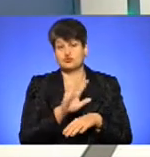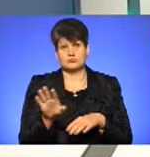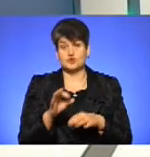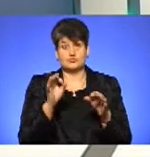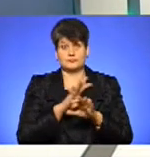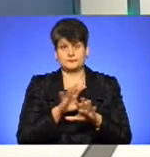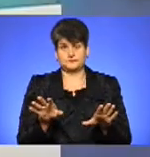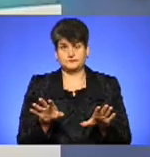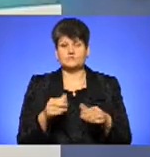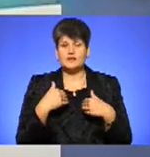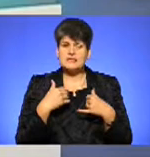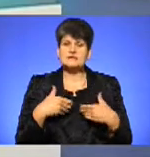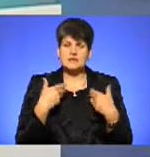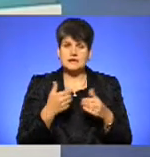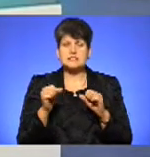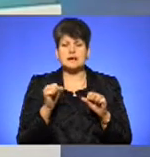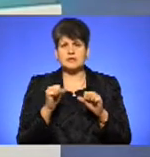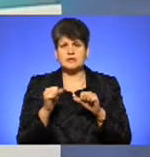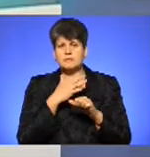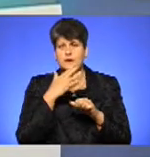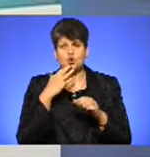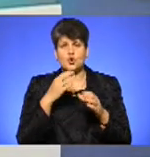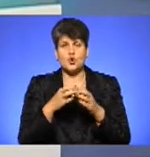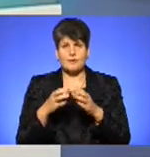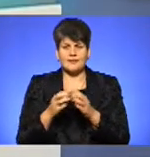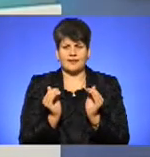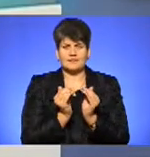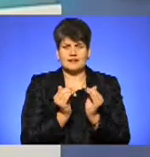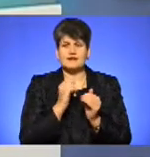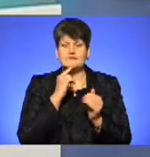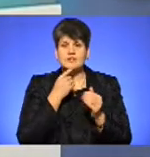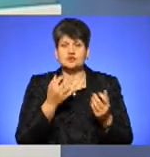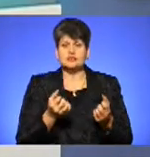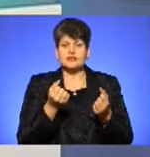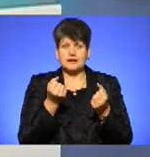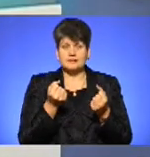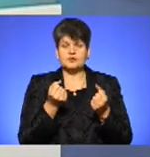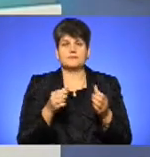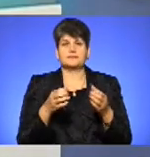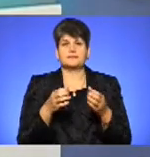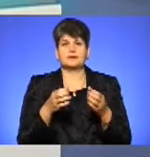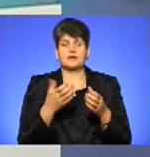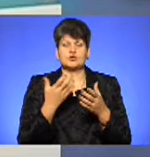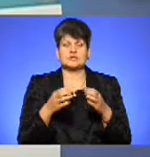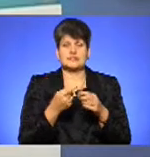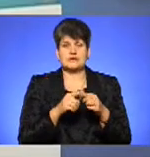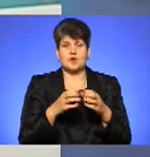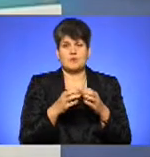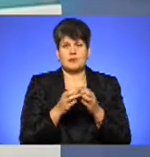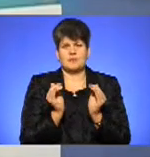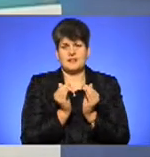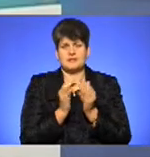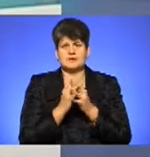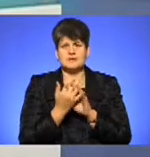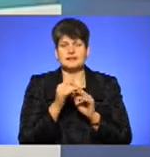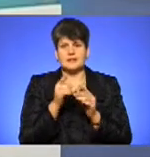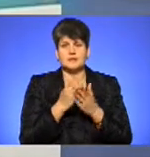Може не бути. І звертаються керівники багатьох громад невеличких, яким важко отримувати, якщо ця громада на базі кількох невеликих сіл,